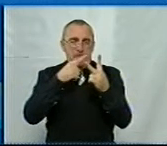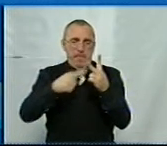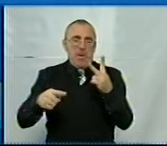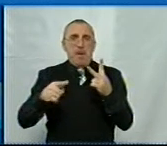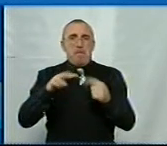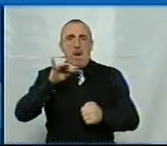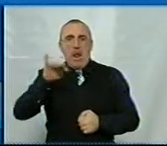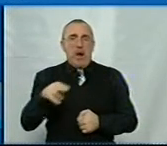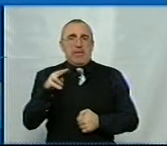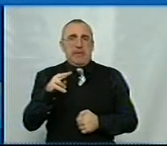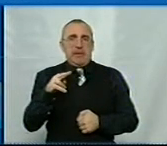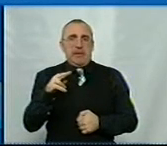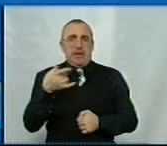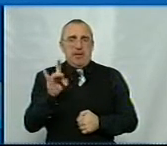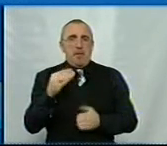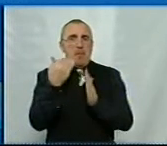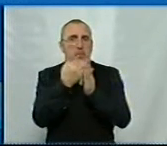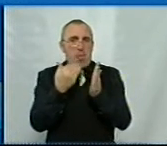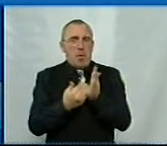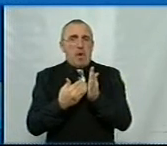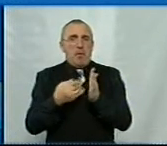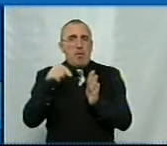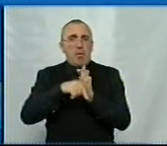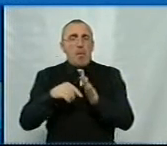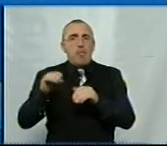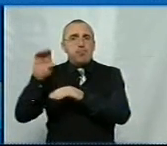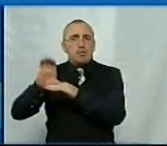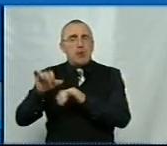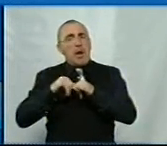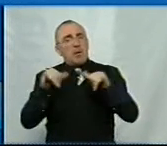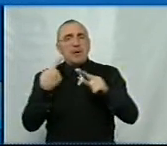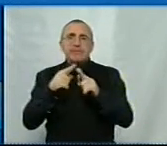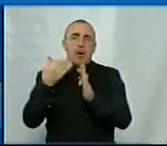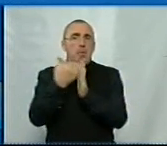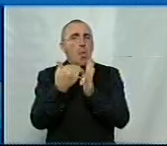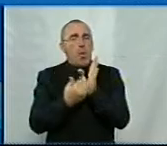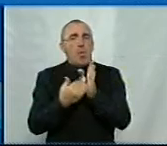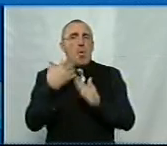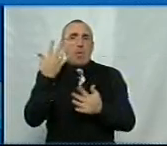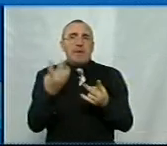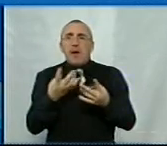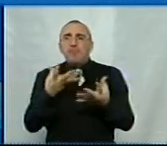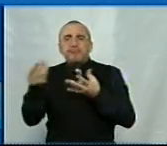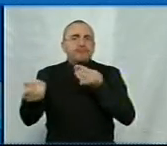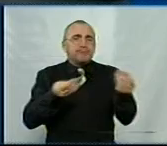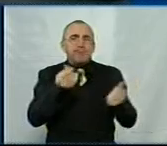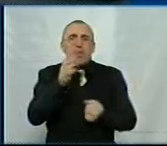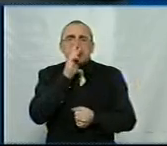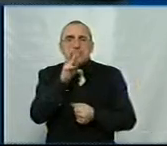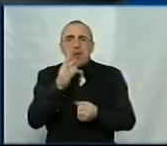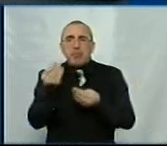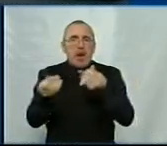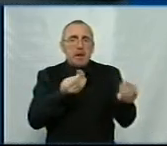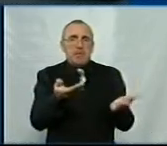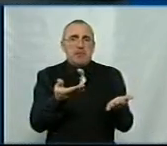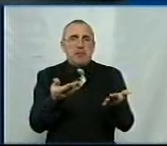гривень. Програми, це означає бюджет розвитку? Чи це програми, коли просто виплатити зарплату? Тоді це бюджет